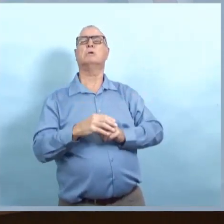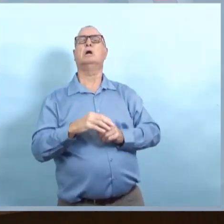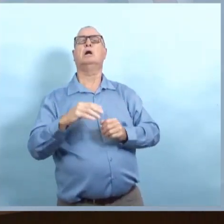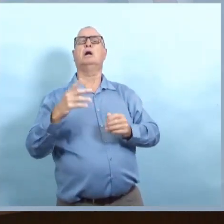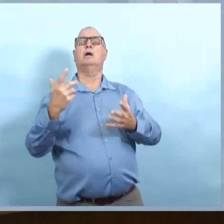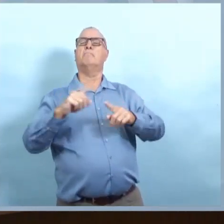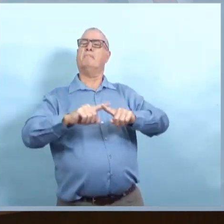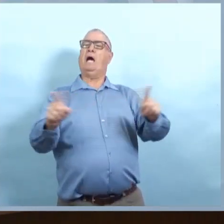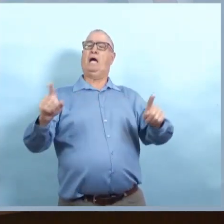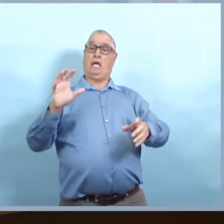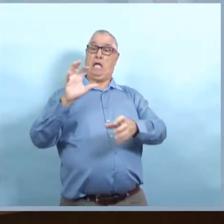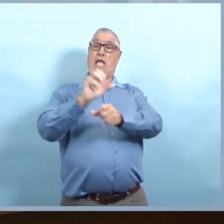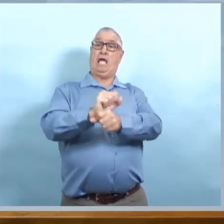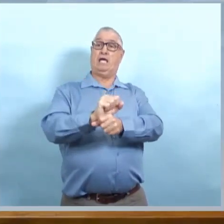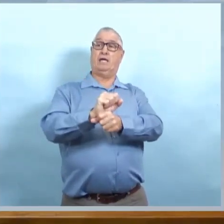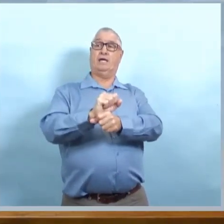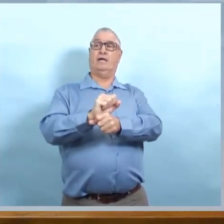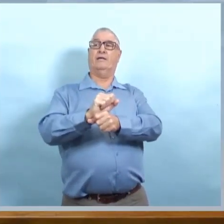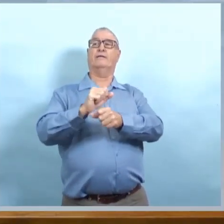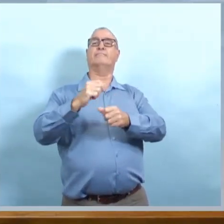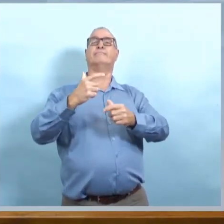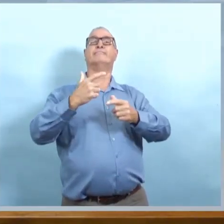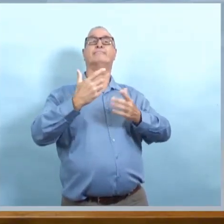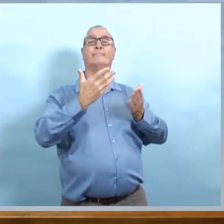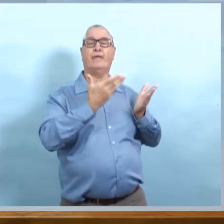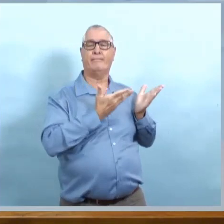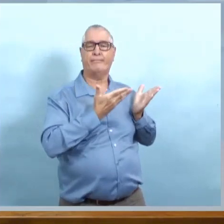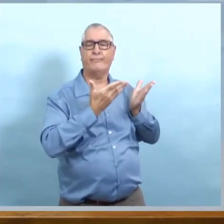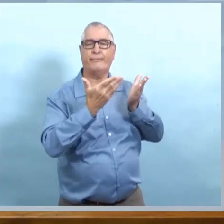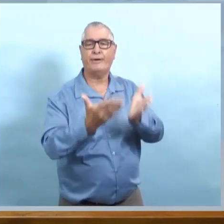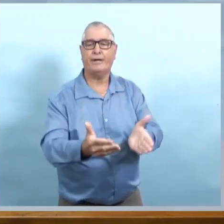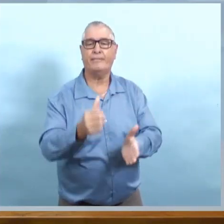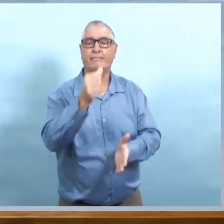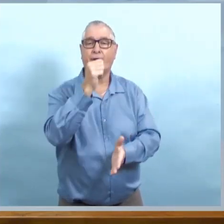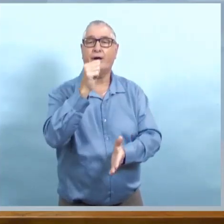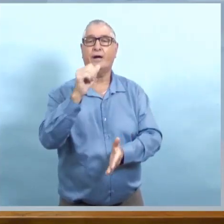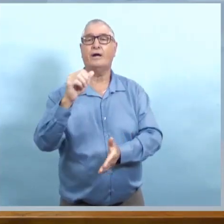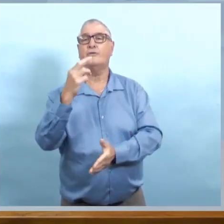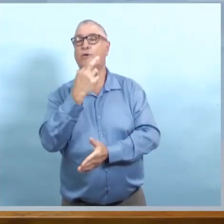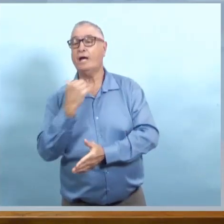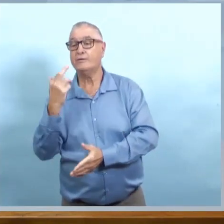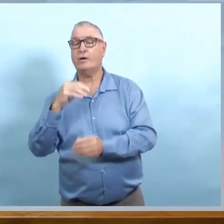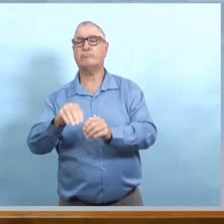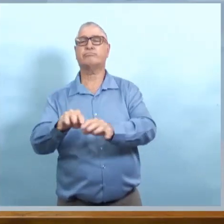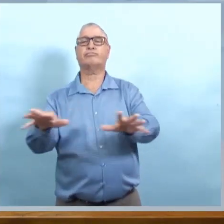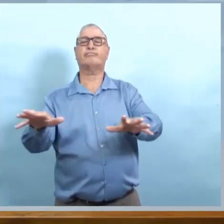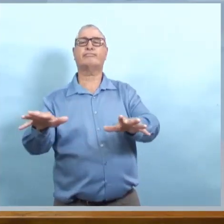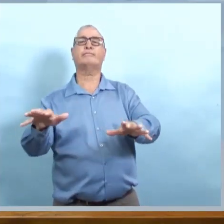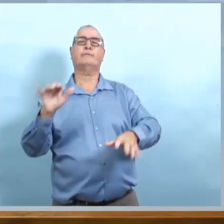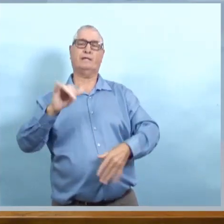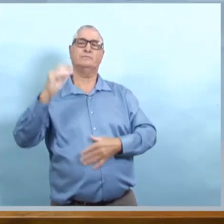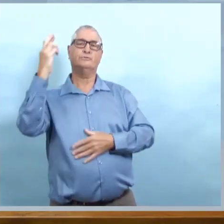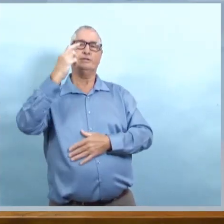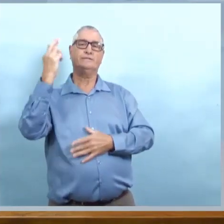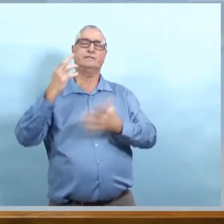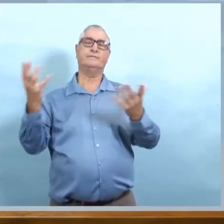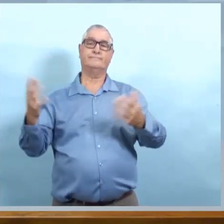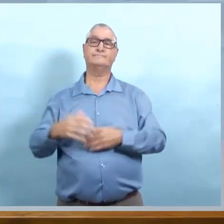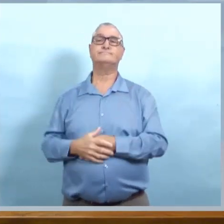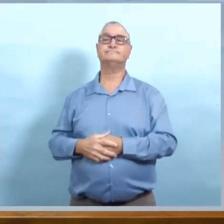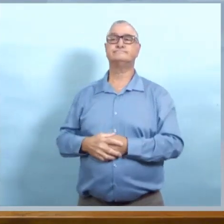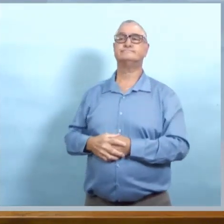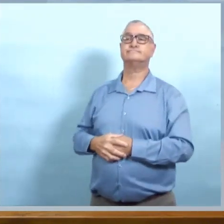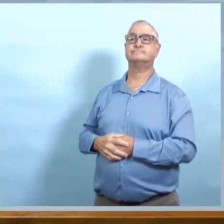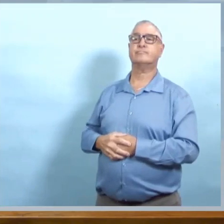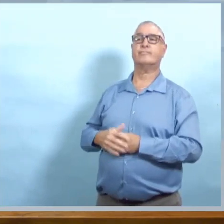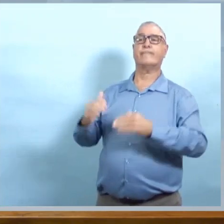vous devez vous rappeler aussi qu'une grande proportion de cas qui ont attrapé le virus n'ont peut